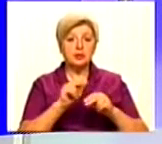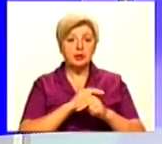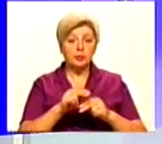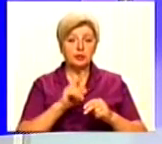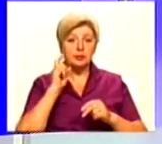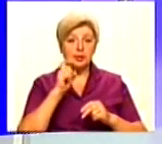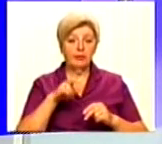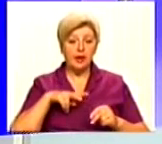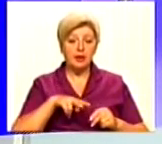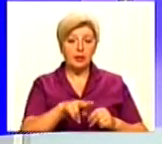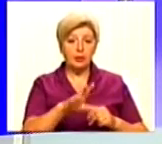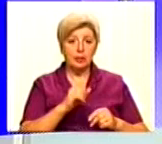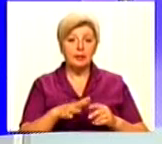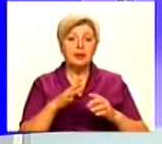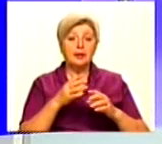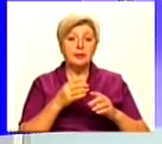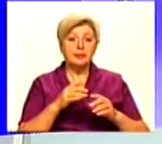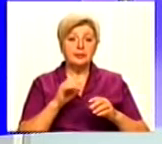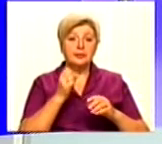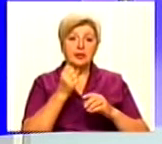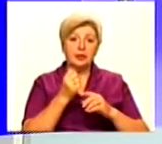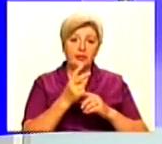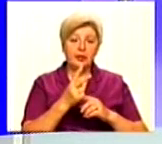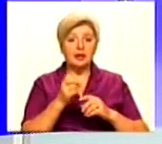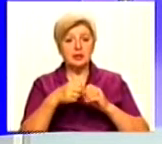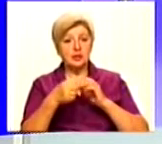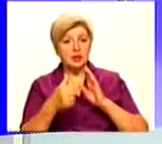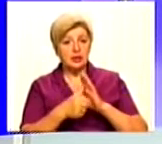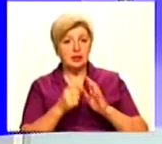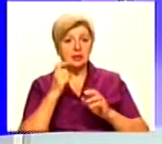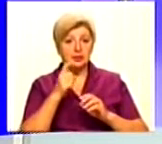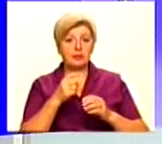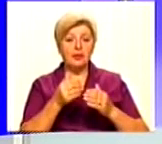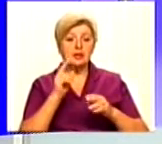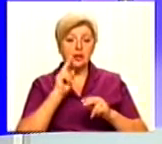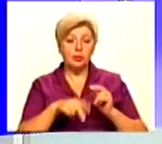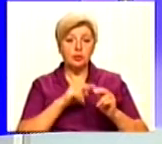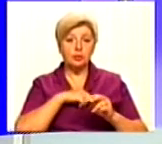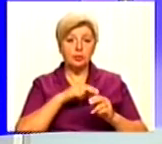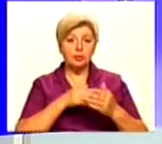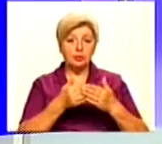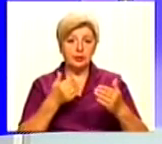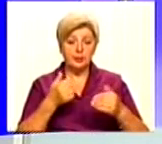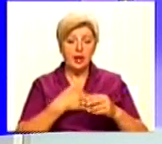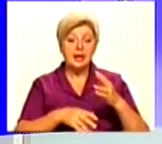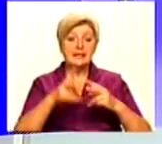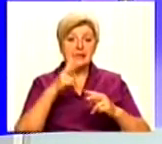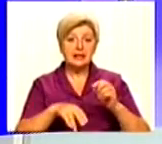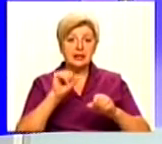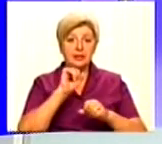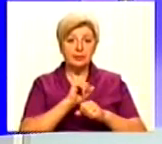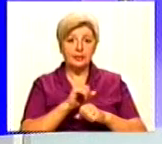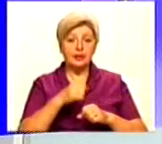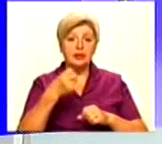Трамваї маршрутів номер 12 і 16 закінчать роботу раніше. Останнє відправлення – трамваїв із кінцевих зупинок.